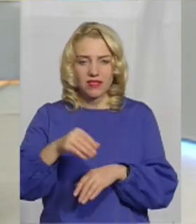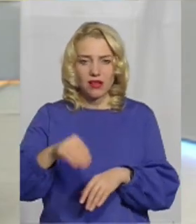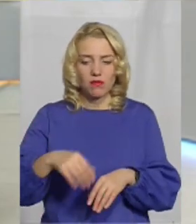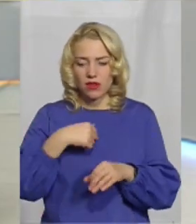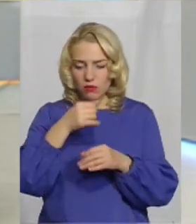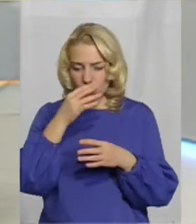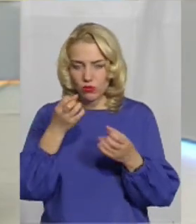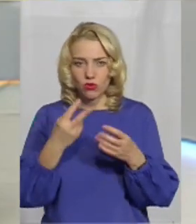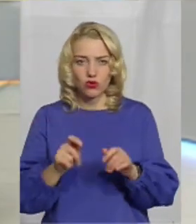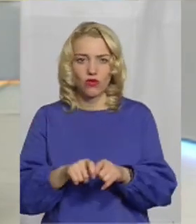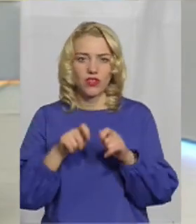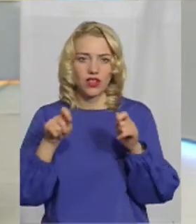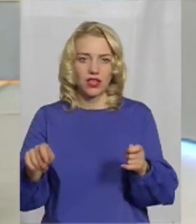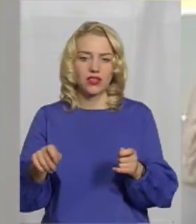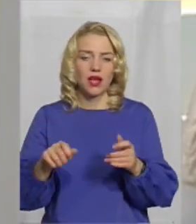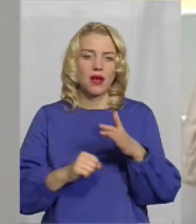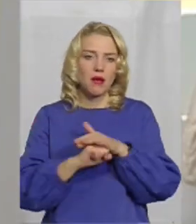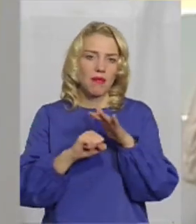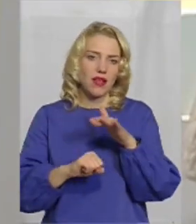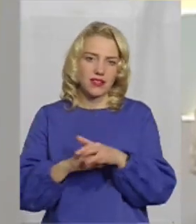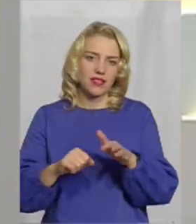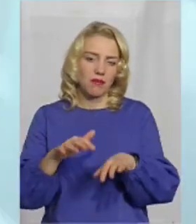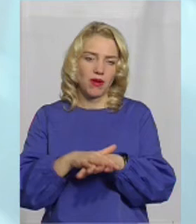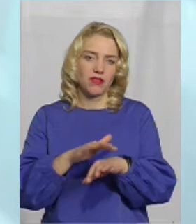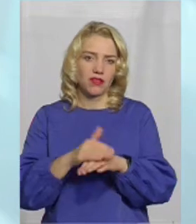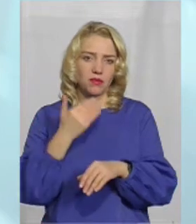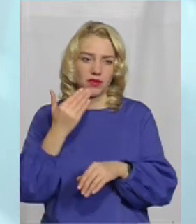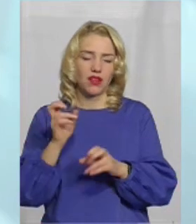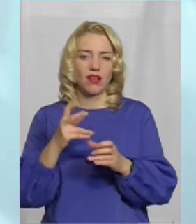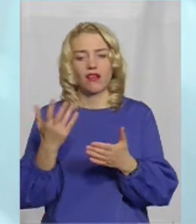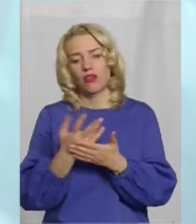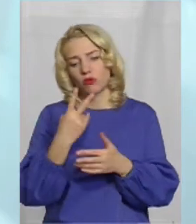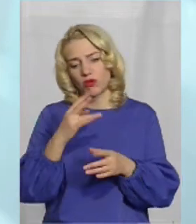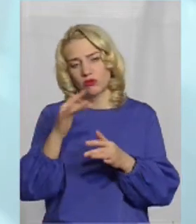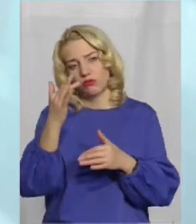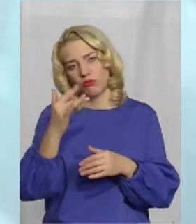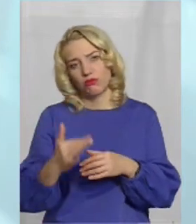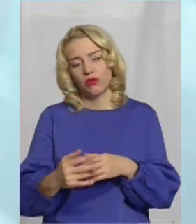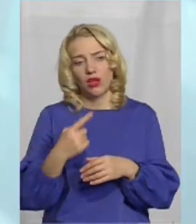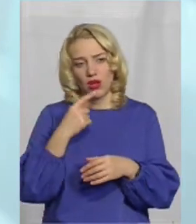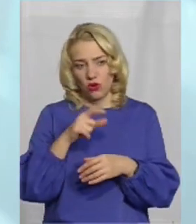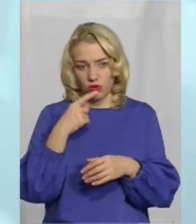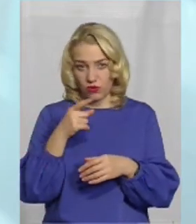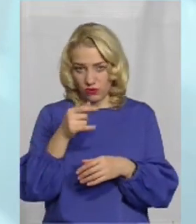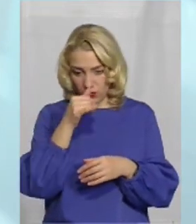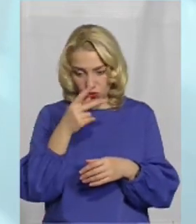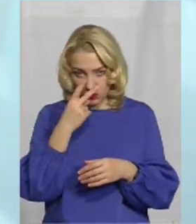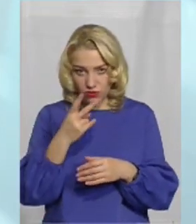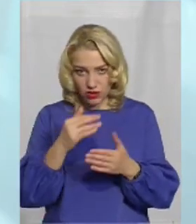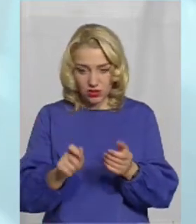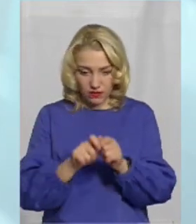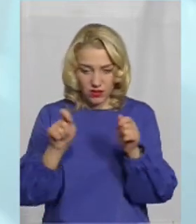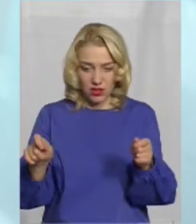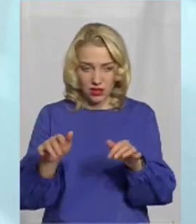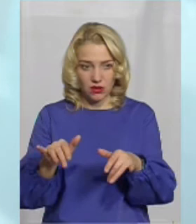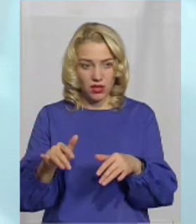відкрити там якусь базу і подивитися, куди ці кошти пішли. Ми маємо, так, як кіно показують, зазвичай чомусь так люди приходять і кажуть, ви не можете там відкрити